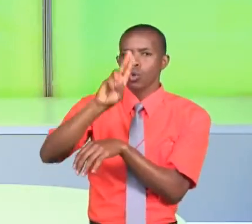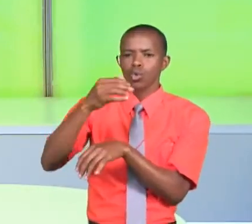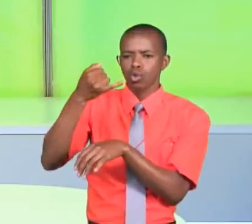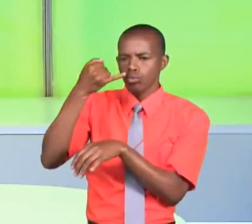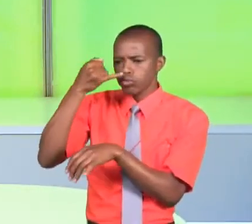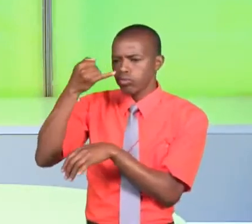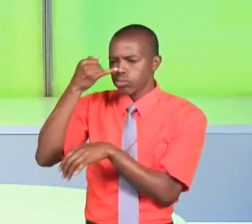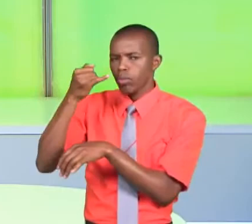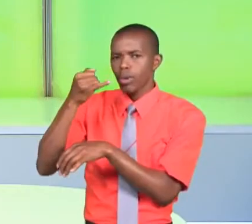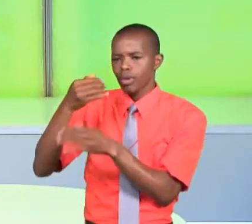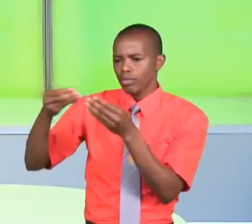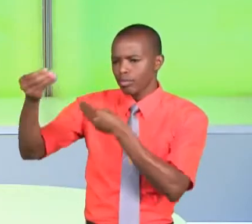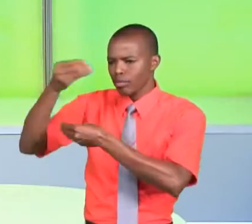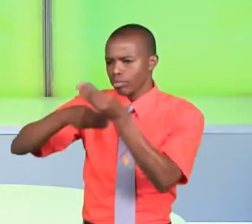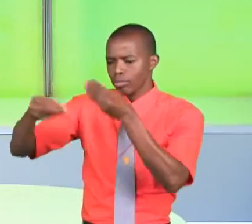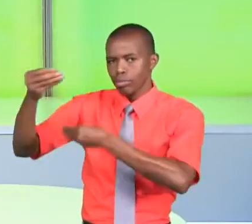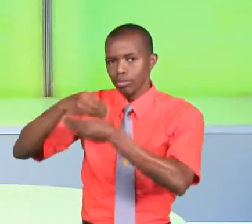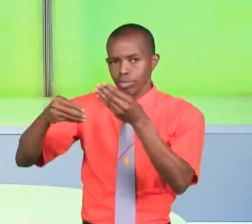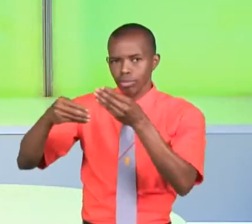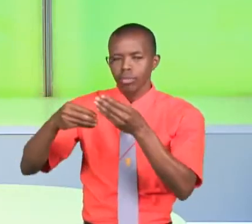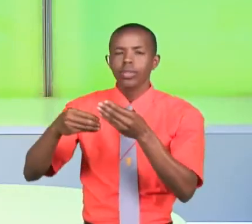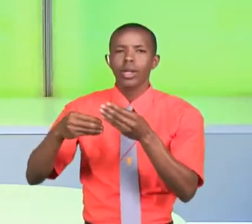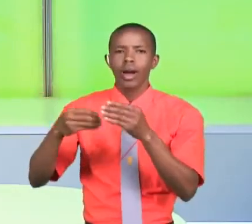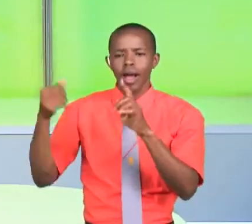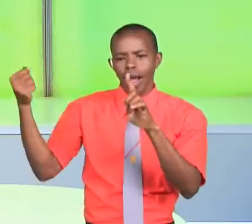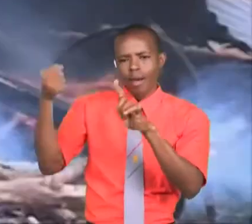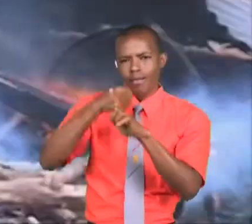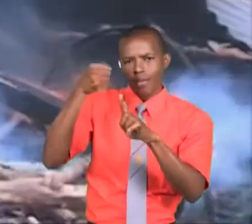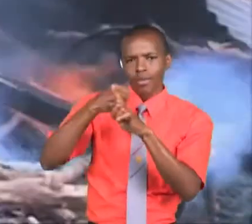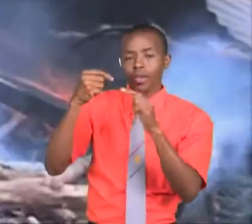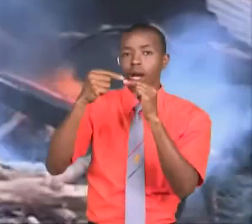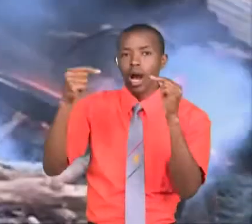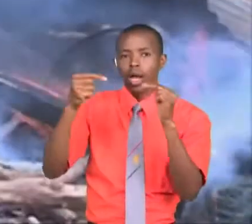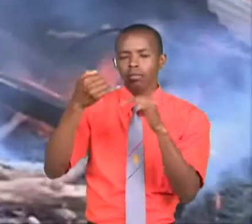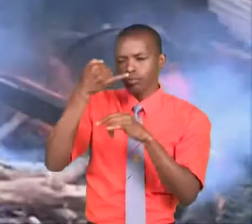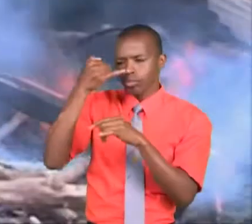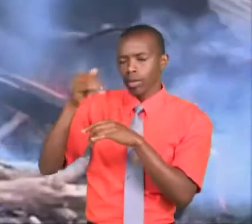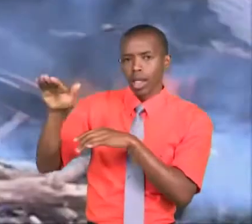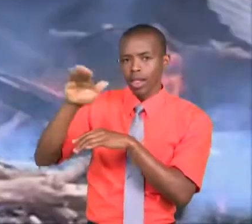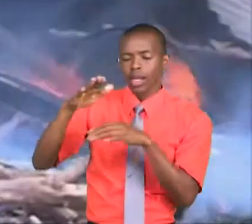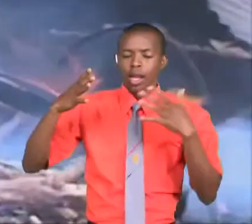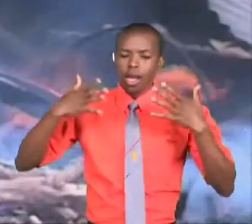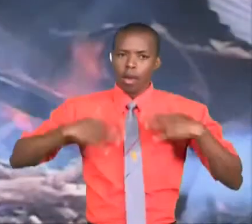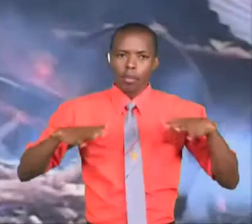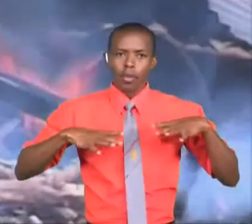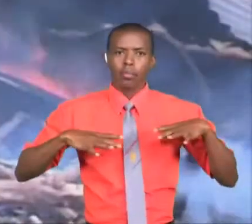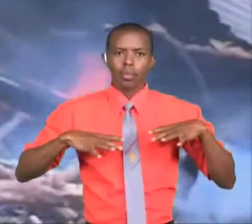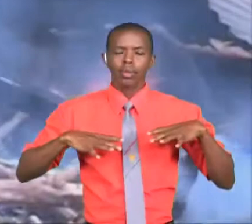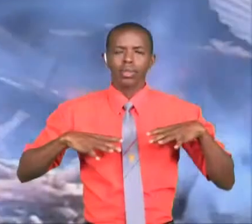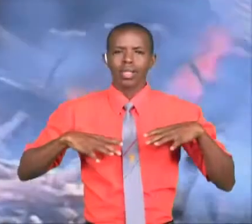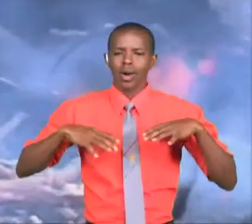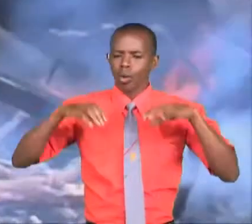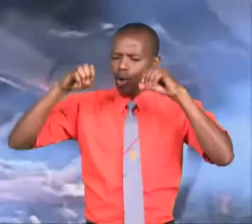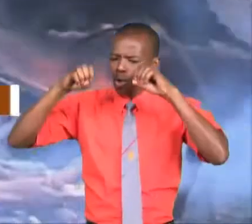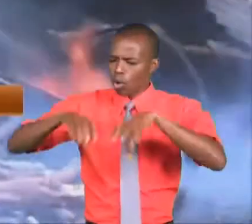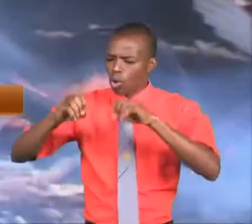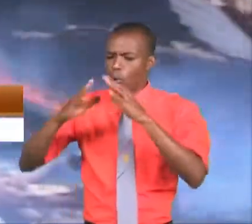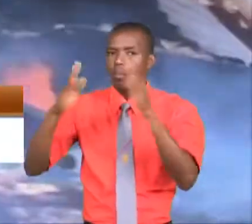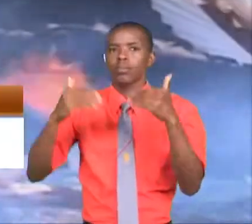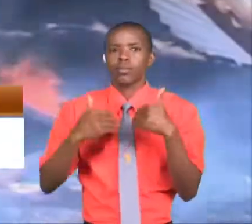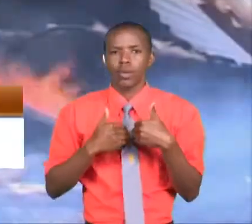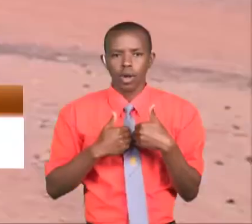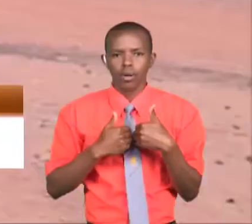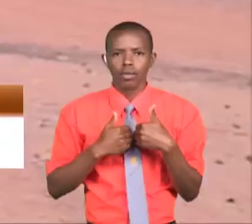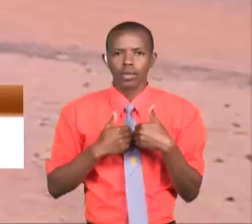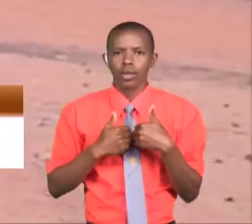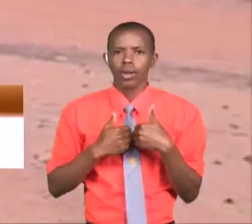wa dawa za kulevya. Licha ya vita thidi ya miadarati katika eneo hilo wa kazi hao wanakadiria hasara kubu wa huku wa